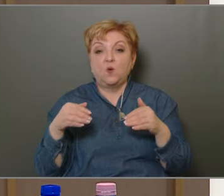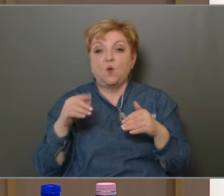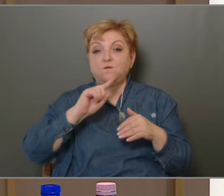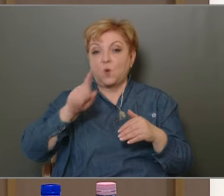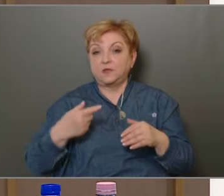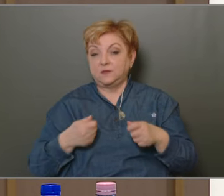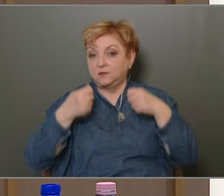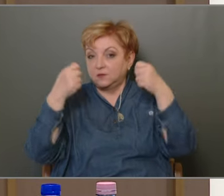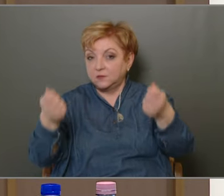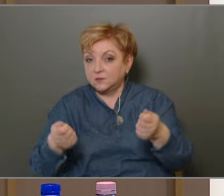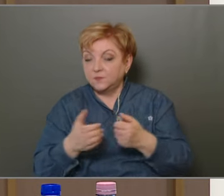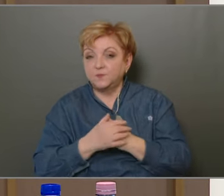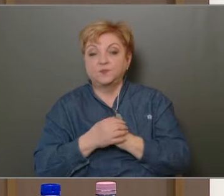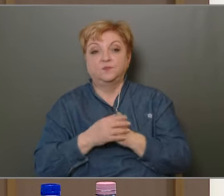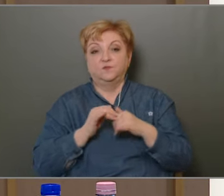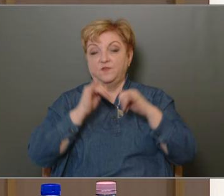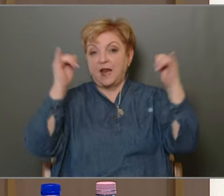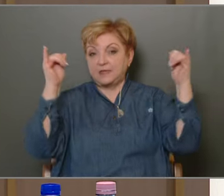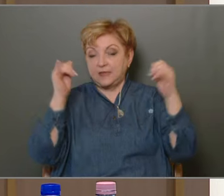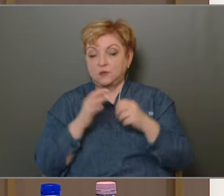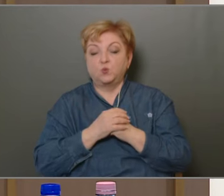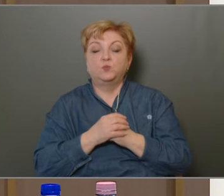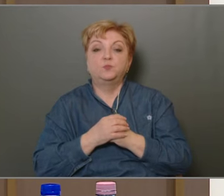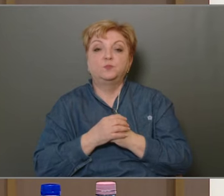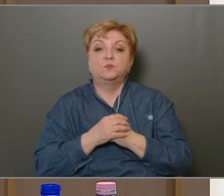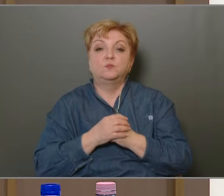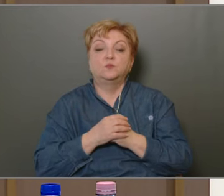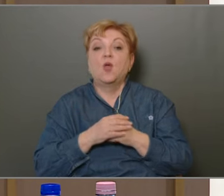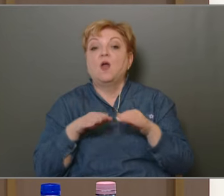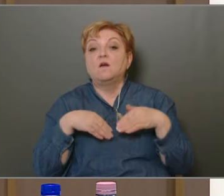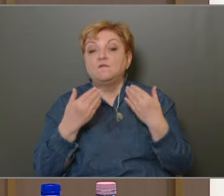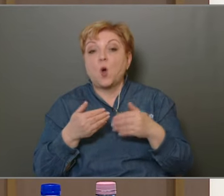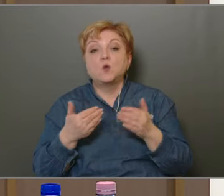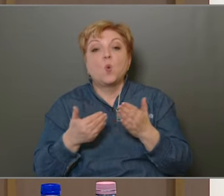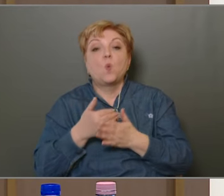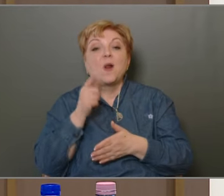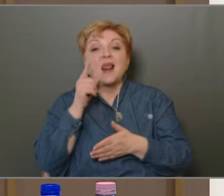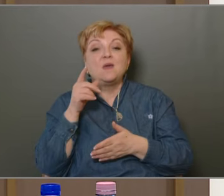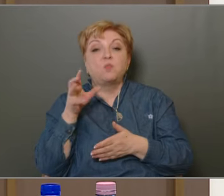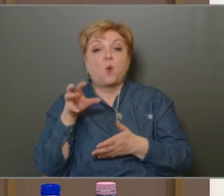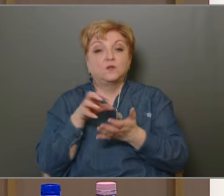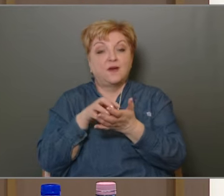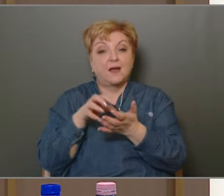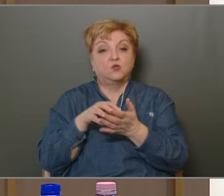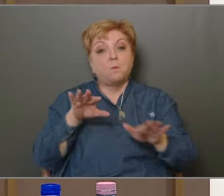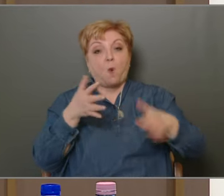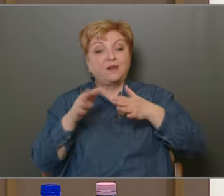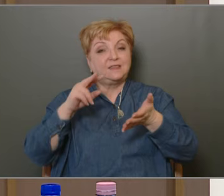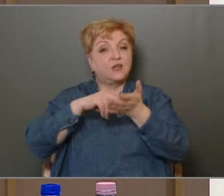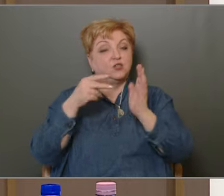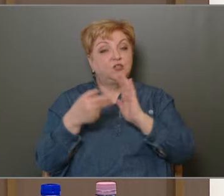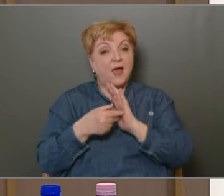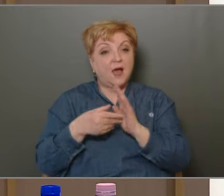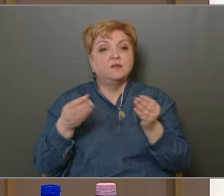fővárosnak a közvilágítási infrastruktúrát Vagy például az újlipotvási mobilitási tervre, gondolok, is nagyon sok